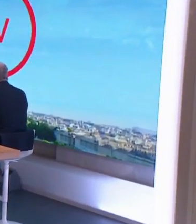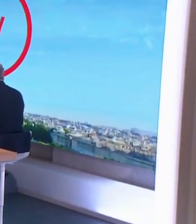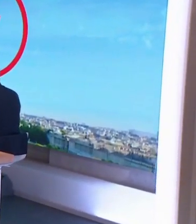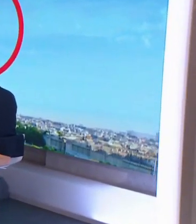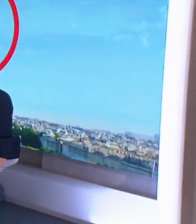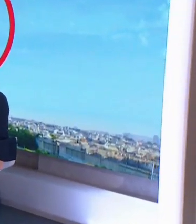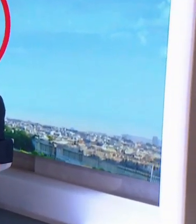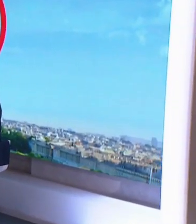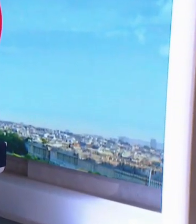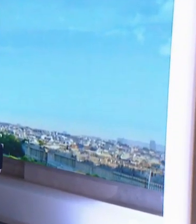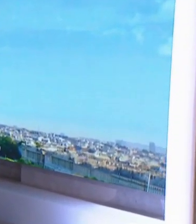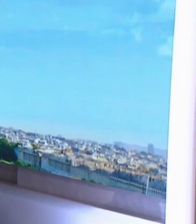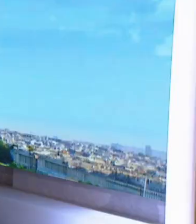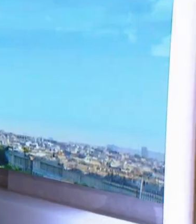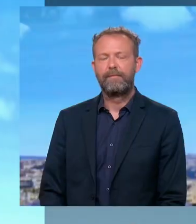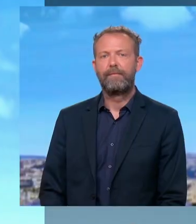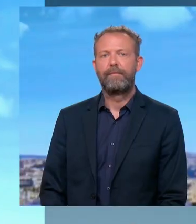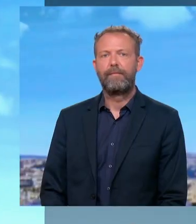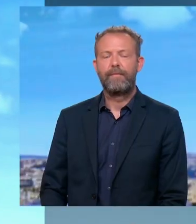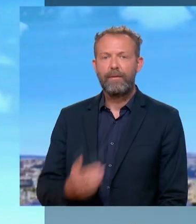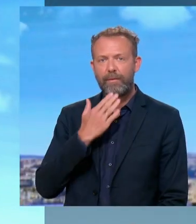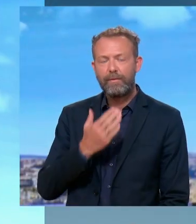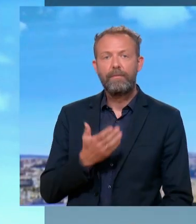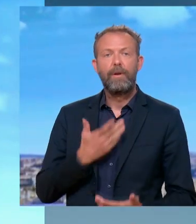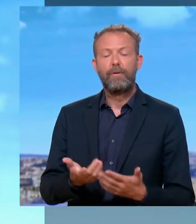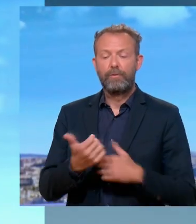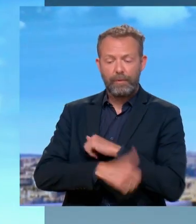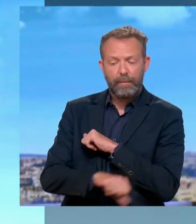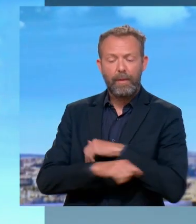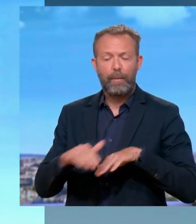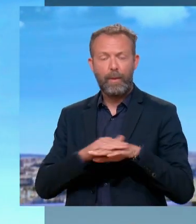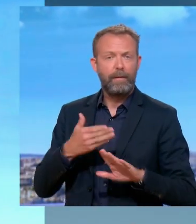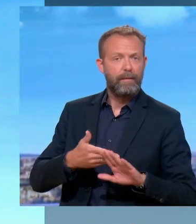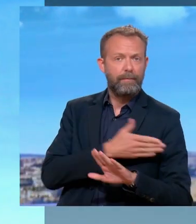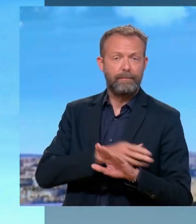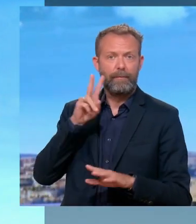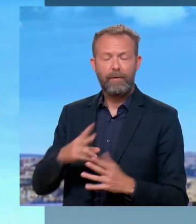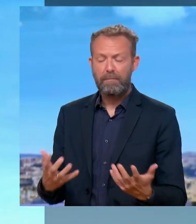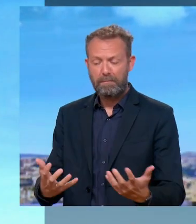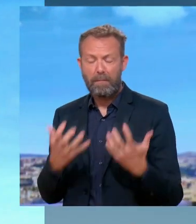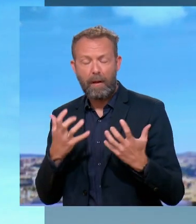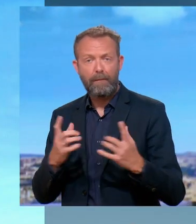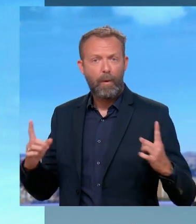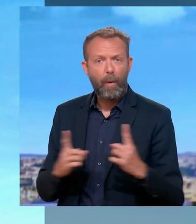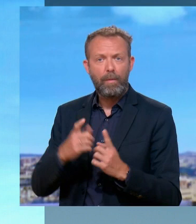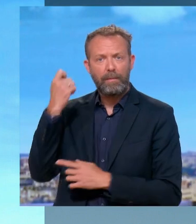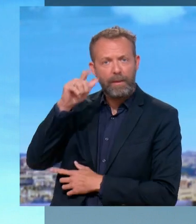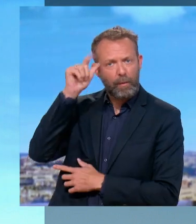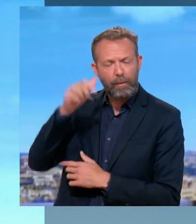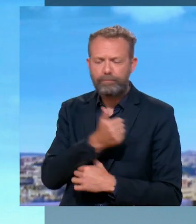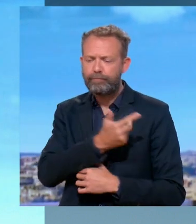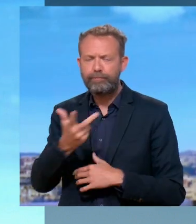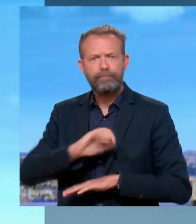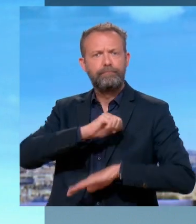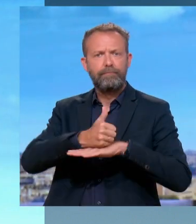Bonjour à tous, bonjour Sébastien Chenu. Bonjour Monsieur. La semaine politique, on le sait, a marquée par cette rencontre du Président de la République avec les différents chefs